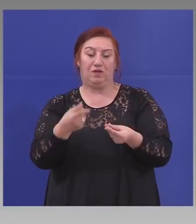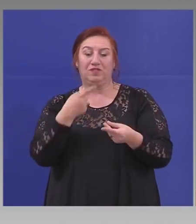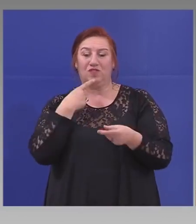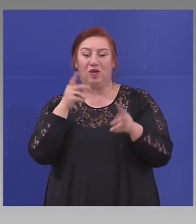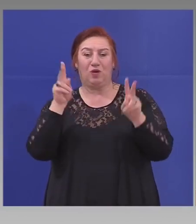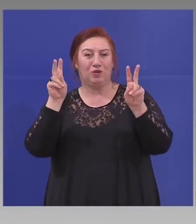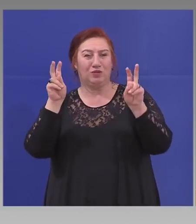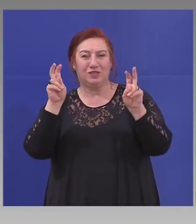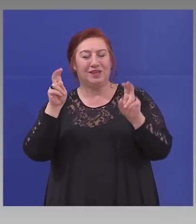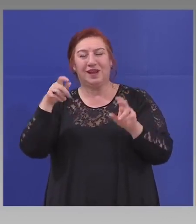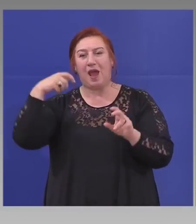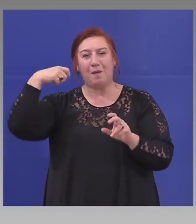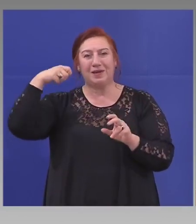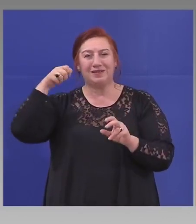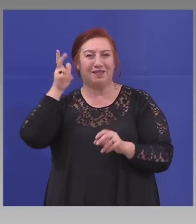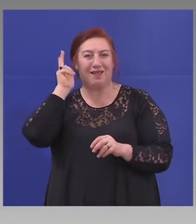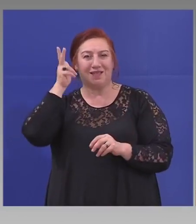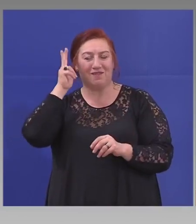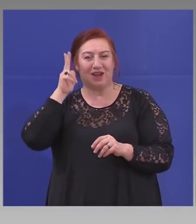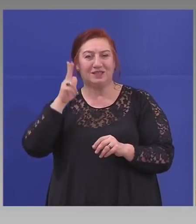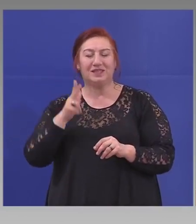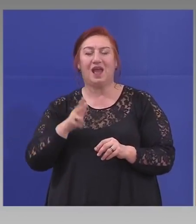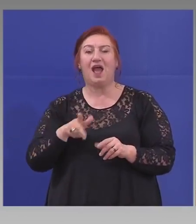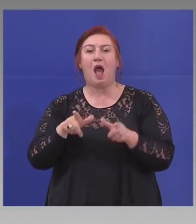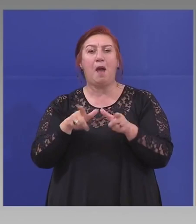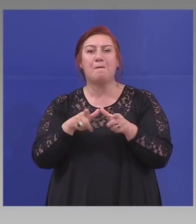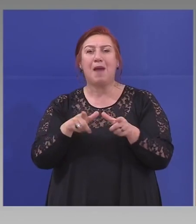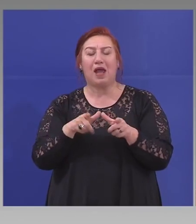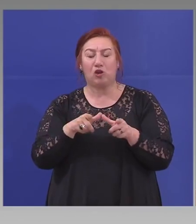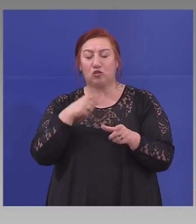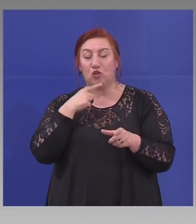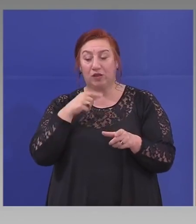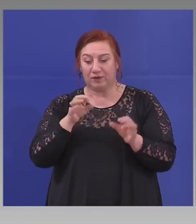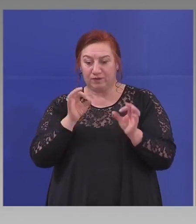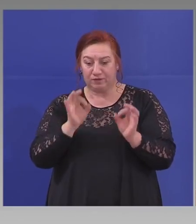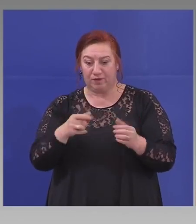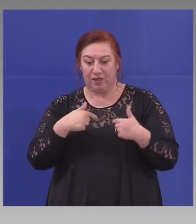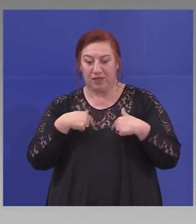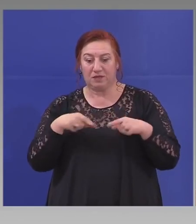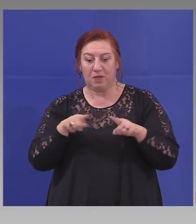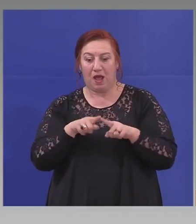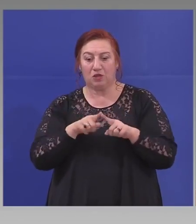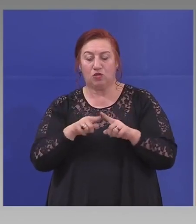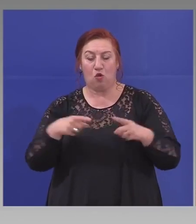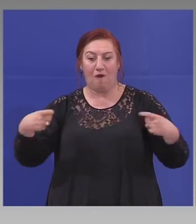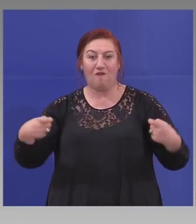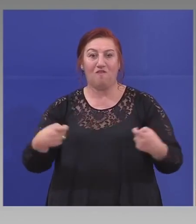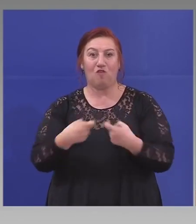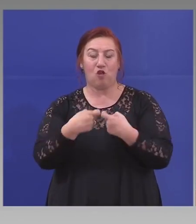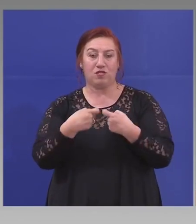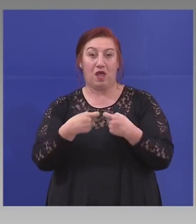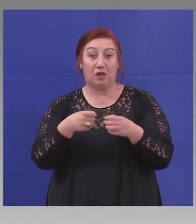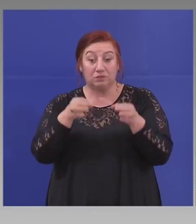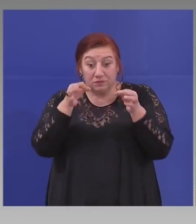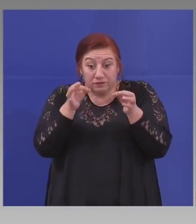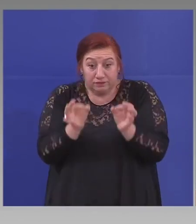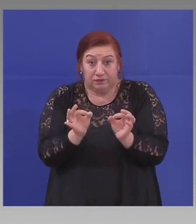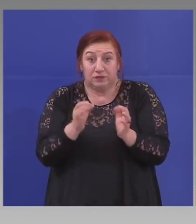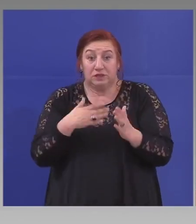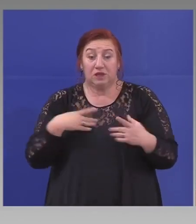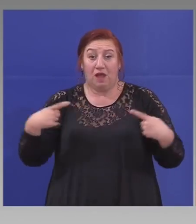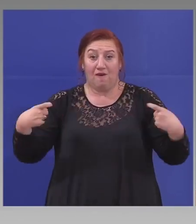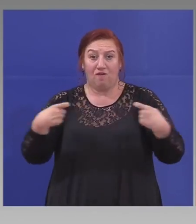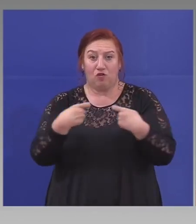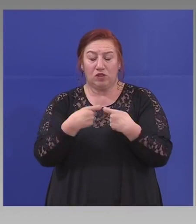президента Макрон каза, ние сме във война. Реална война. И то по-лошо от това да имаме